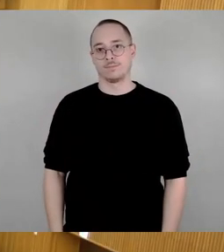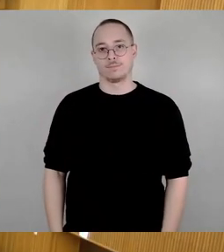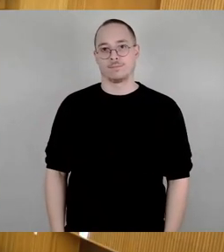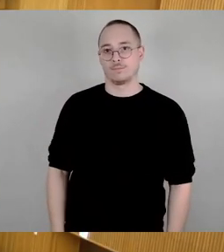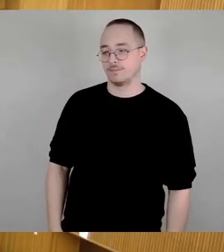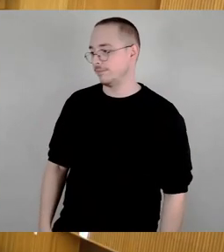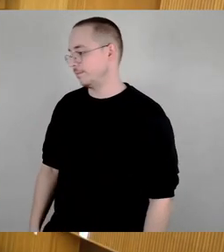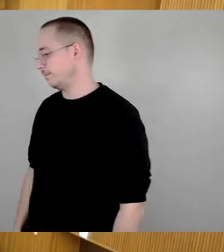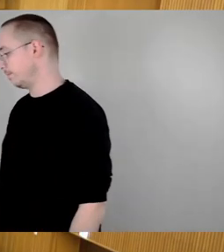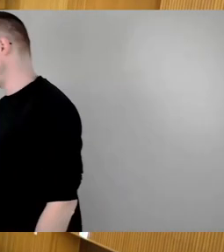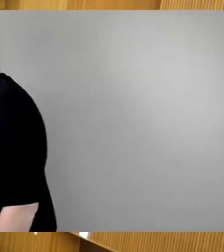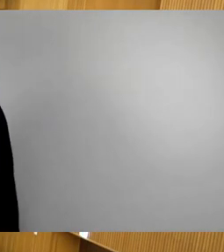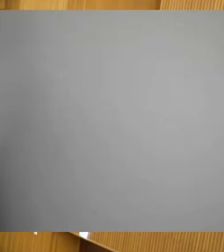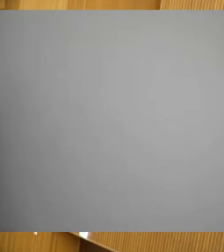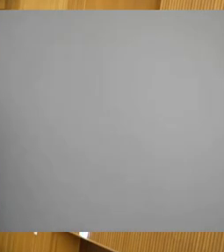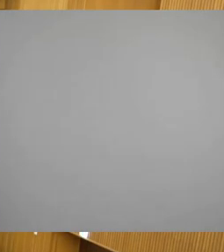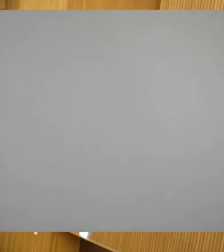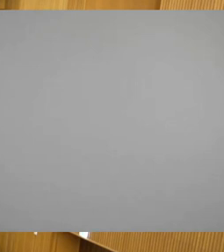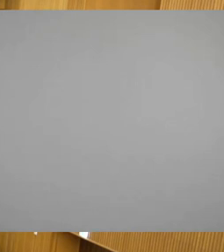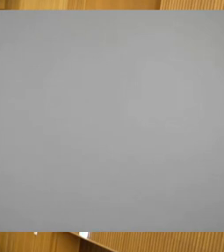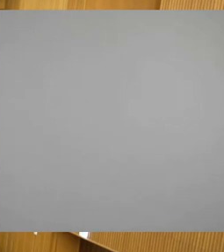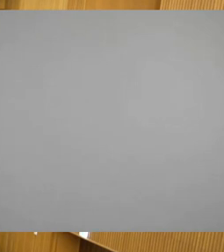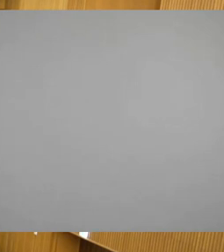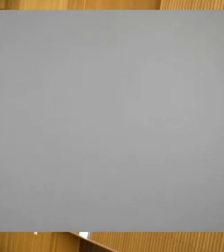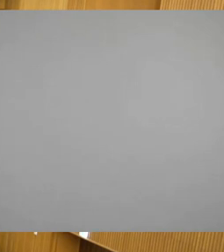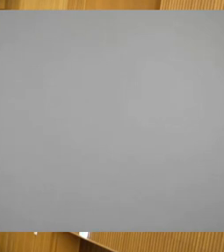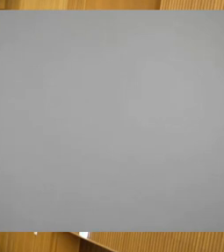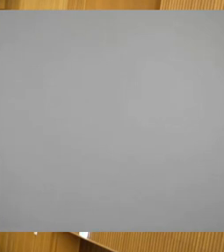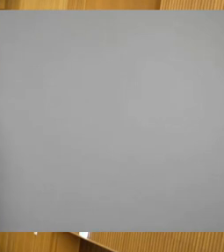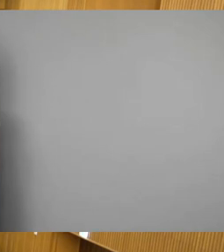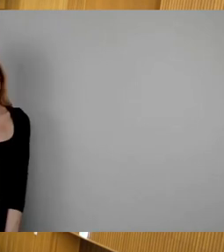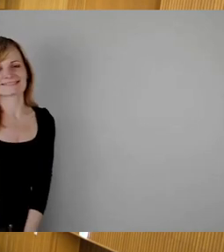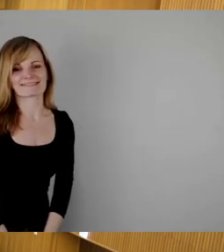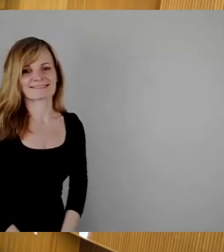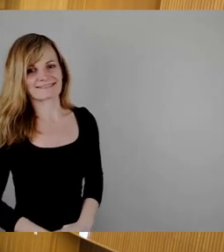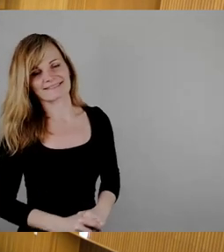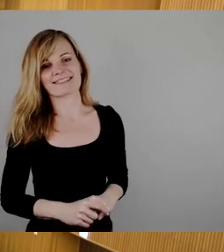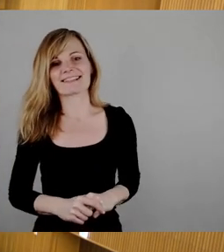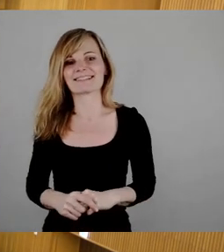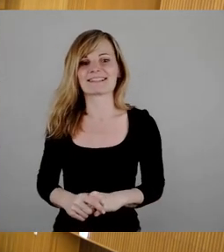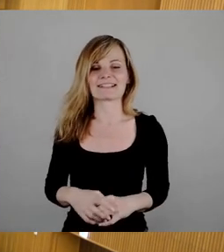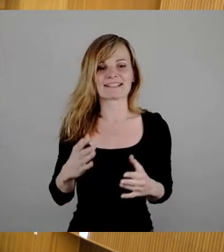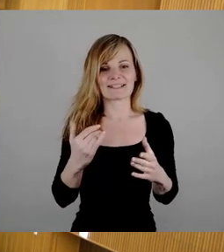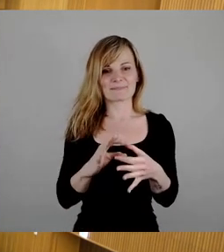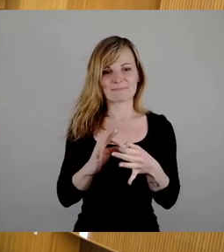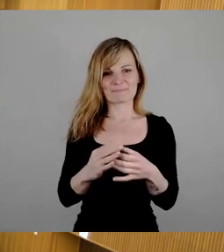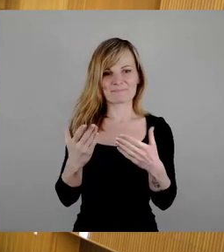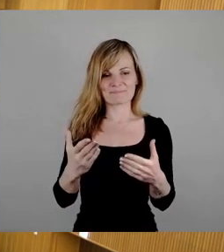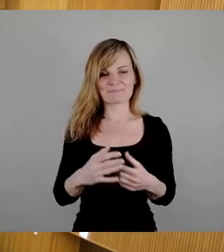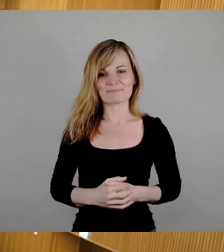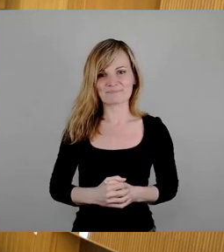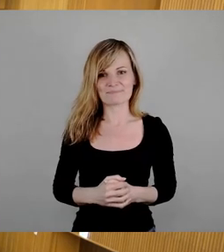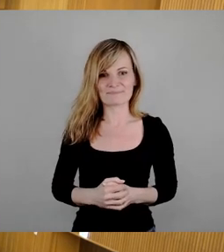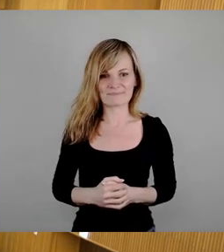So, meine Damen, meine Herren, dann ist zum Abschluss der Fraktionsrunde die FDP-Fraktion an der Reihe. Herr Zastrow.